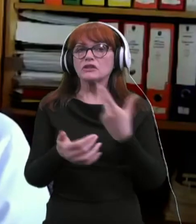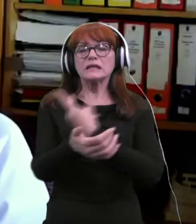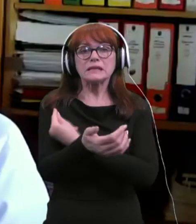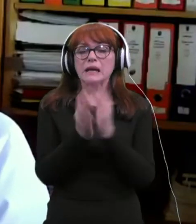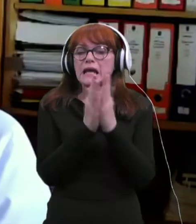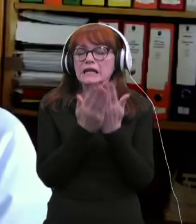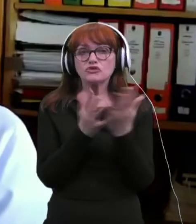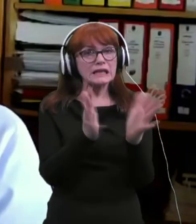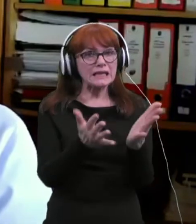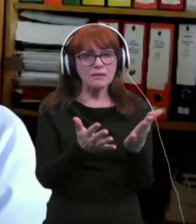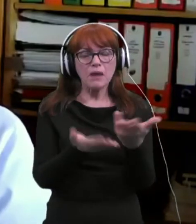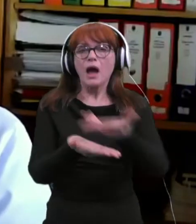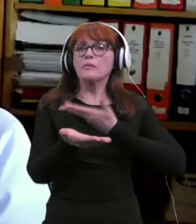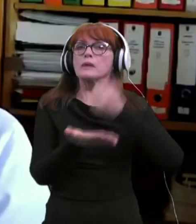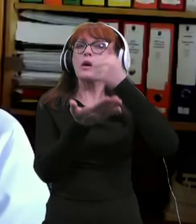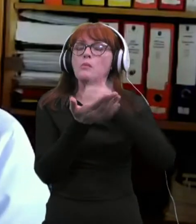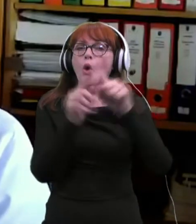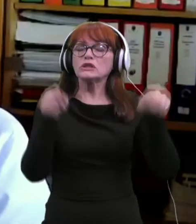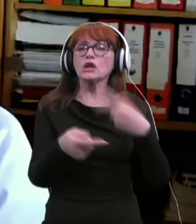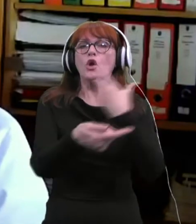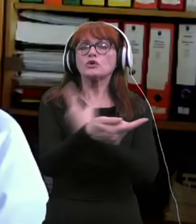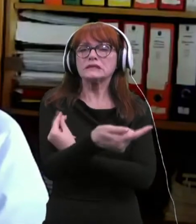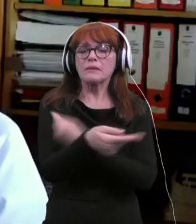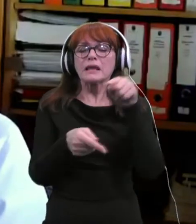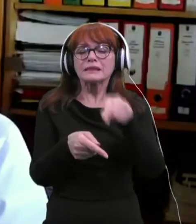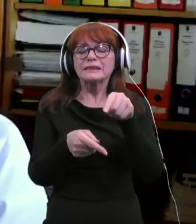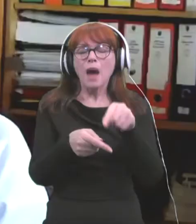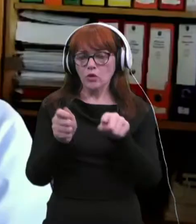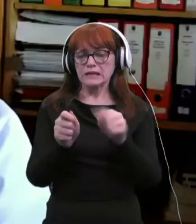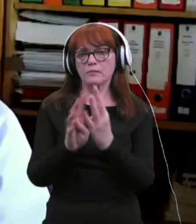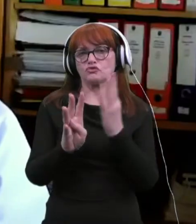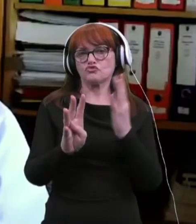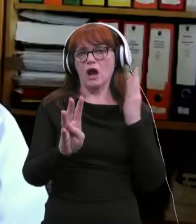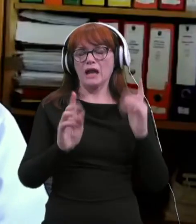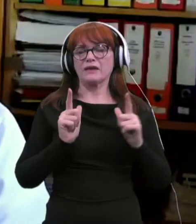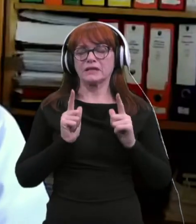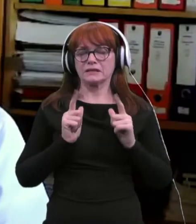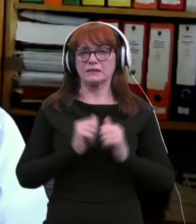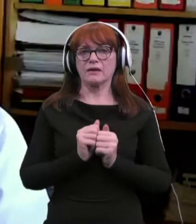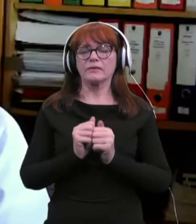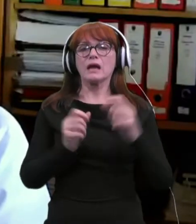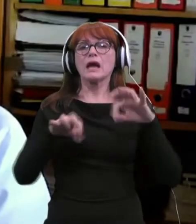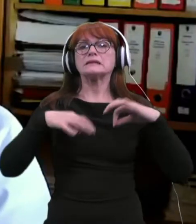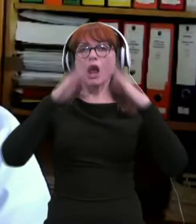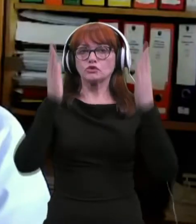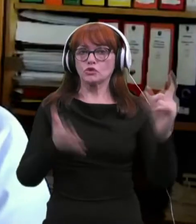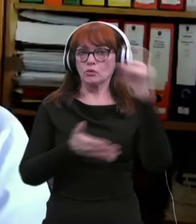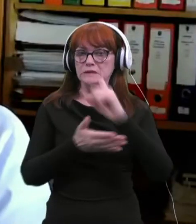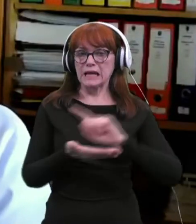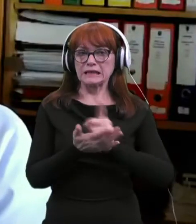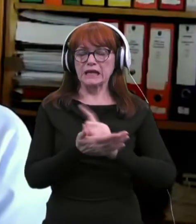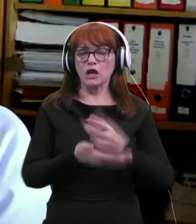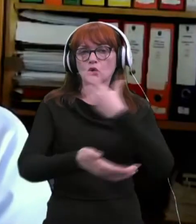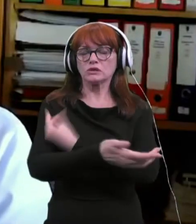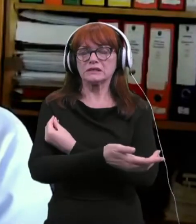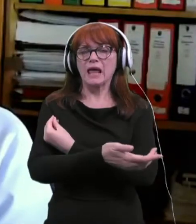knjižice nimajo, prejmejo potvrdilo ocepljeno na sami lokaciji cepljenja. V zdravstvenemu domu celje trenutno cepimo